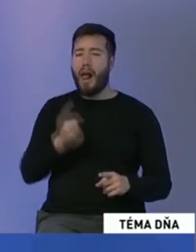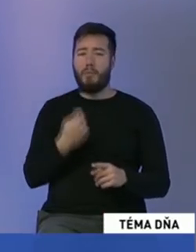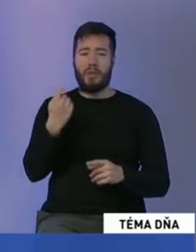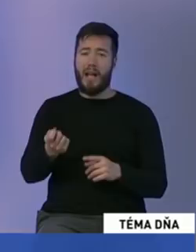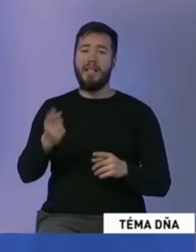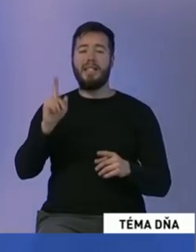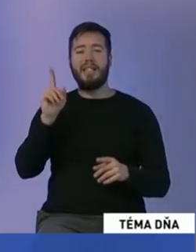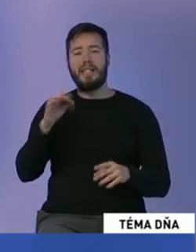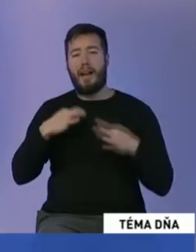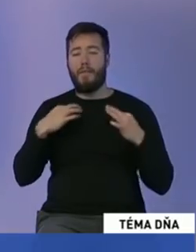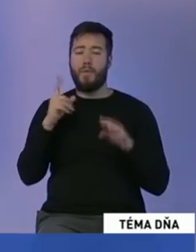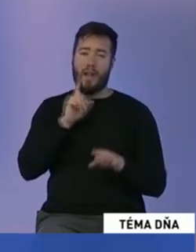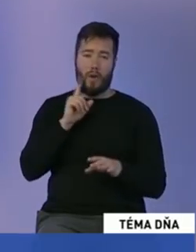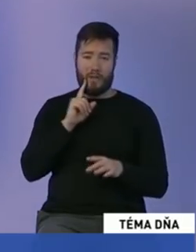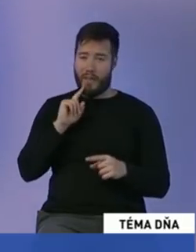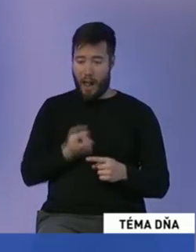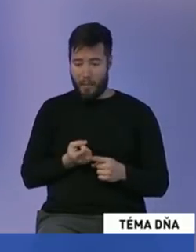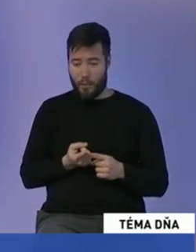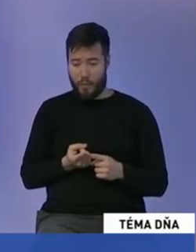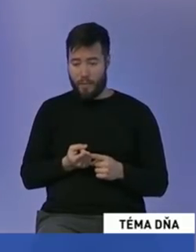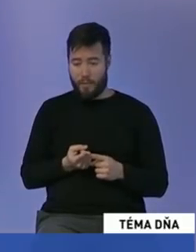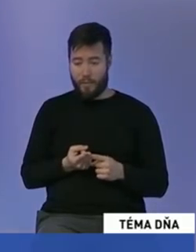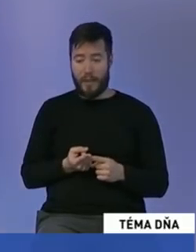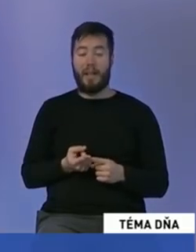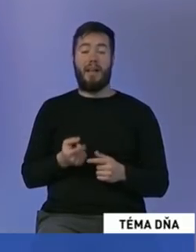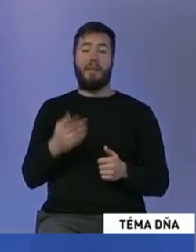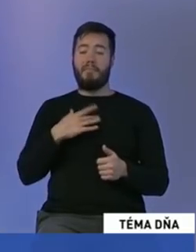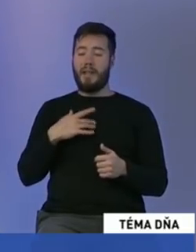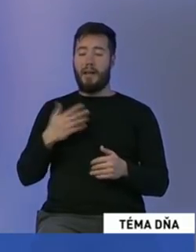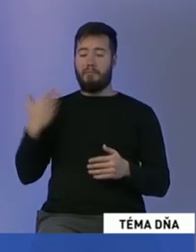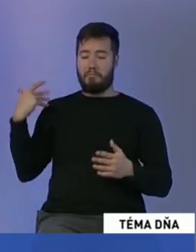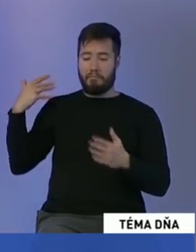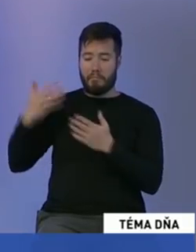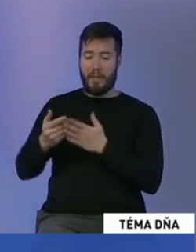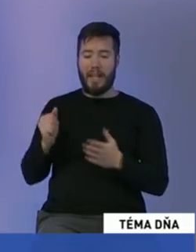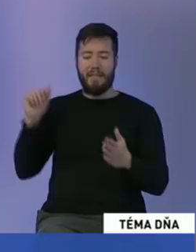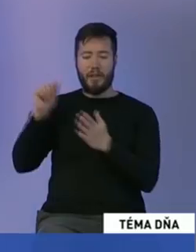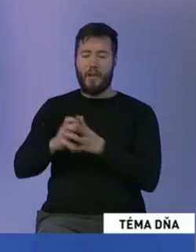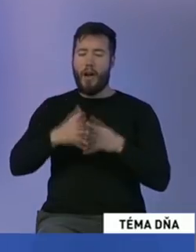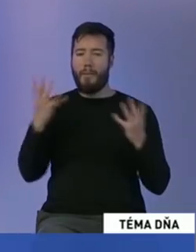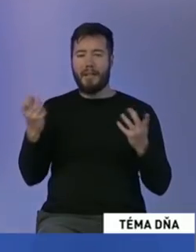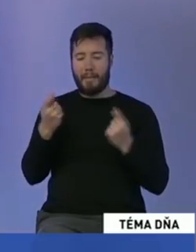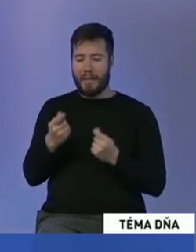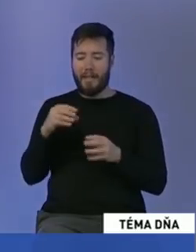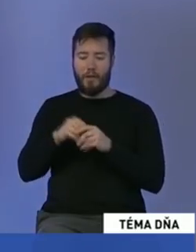mali tú zdravotnú starostlivosť, tak sme za posledné roky investovali obrovské peniaze jednak do celej zdravotníckej infraštruktúry. Postupne sa